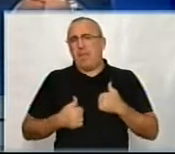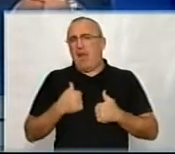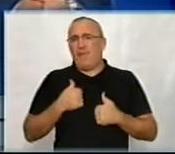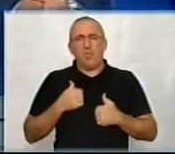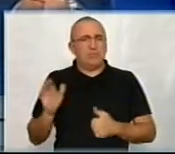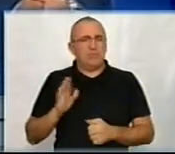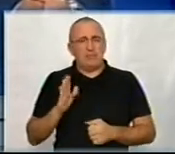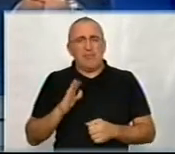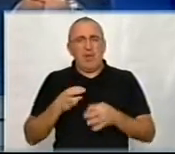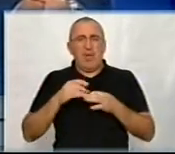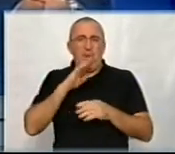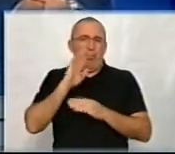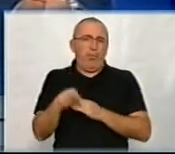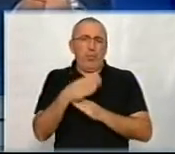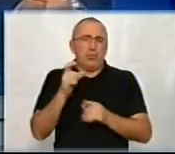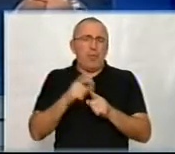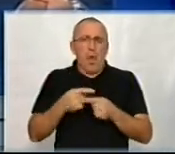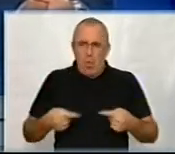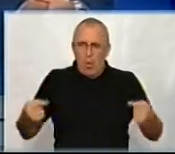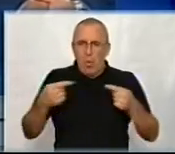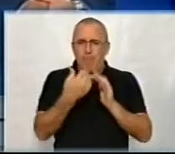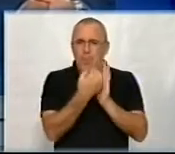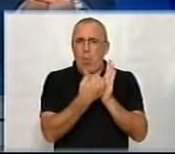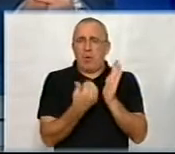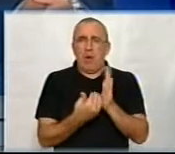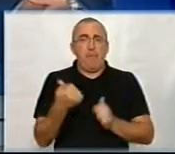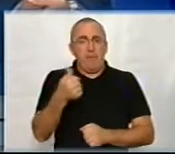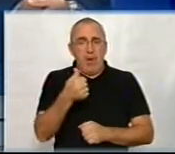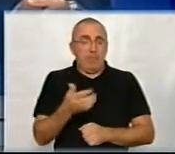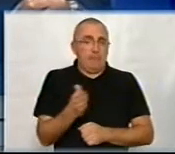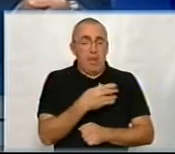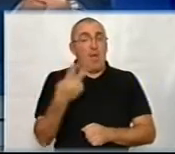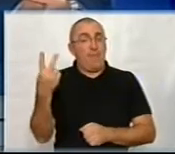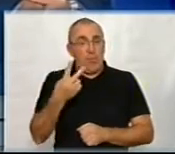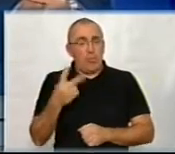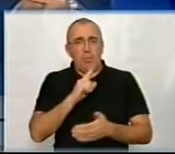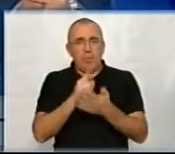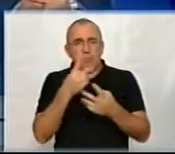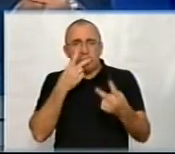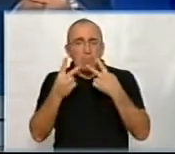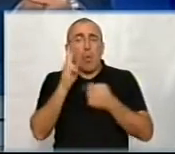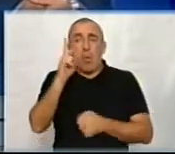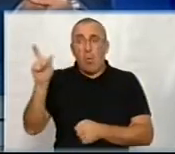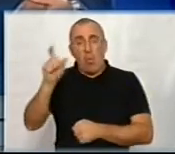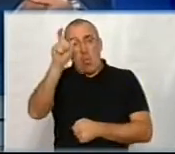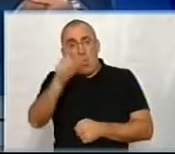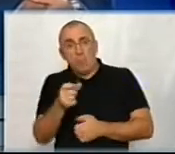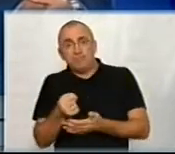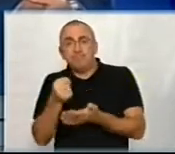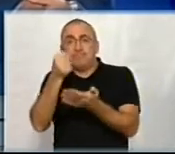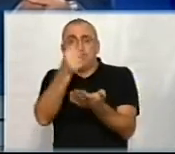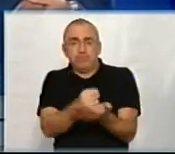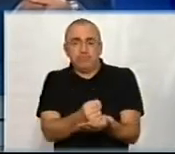порожні слова, а якісь конкретні програми, це перше. Друге, потрібно обов'язково дивитися, кого вона делегує